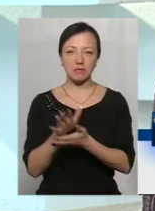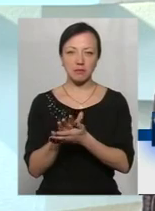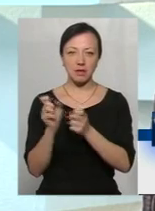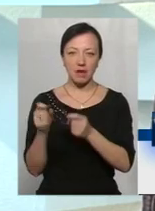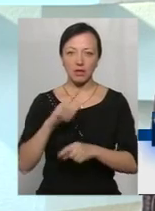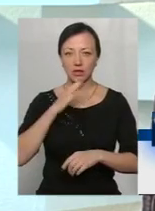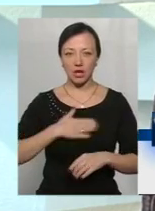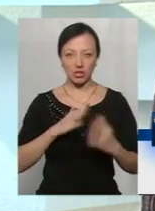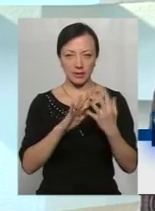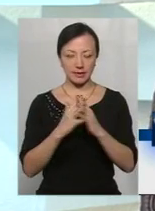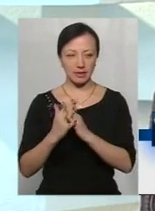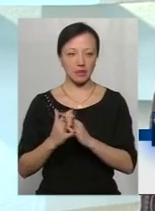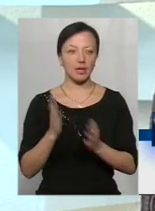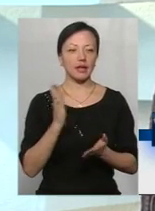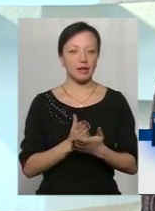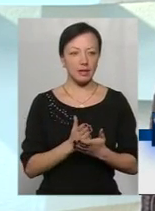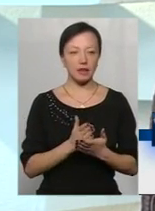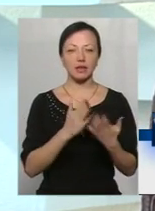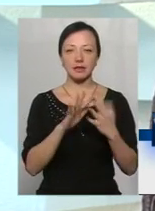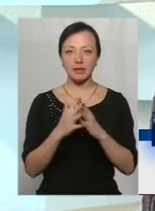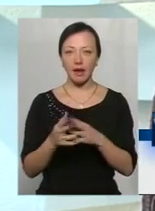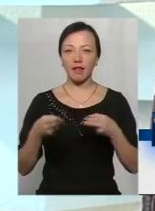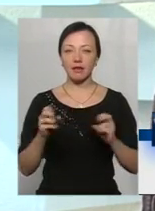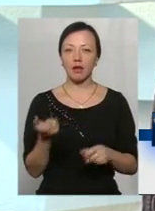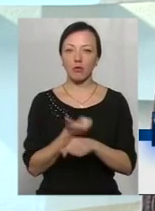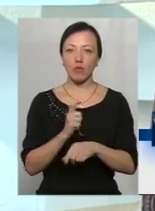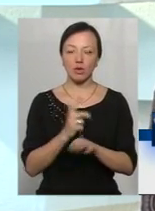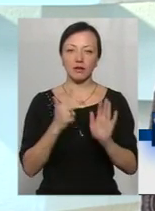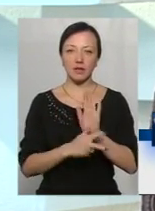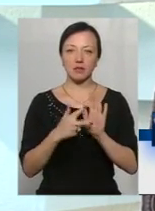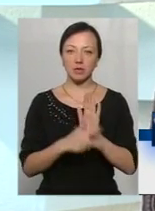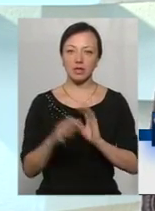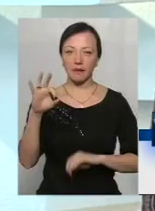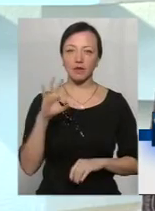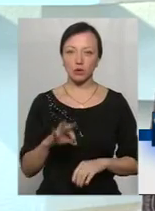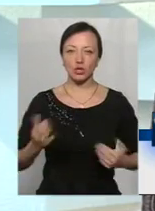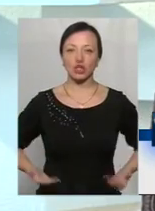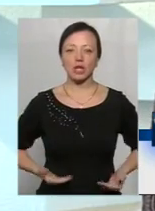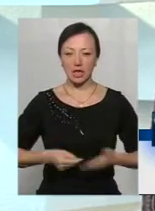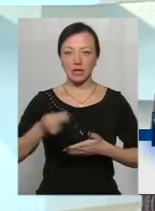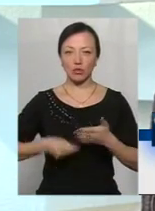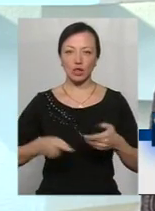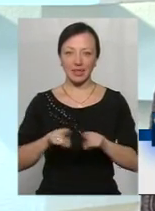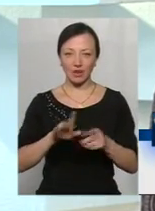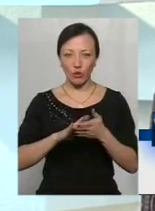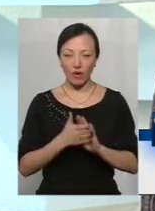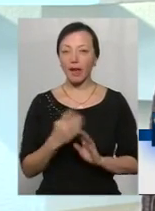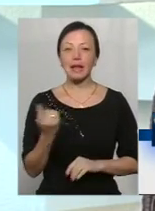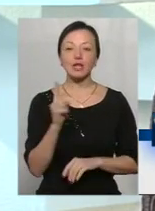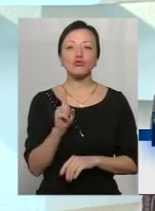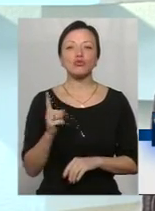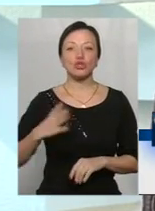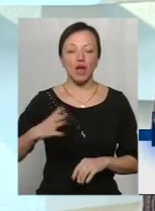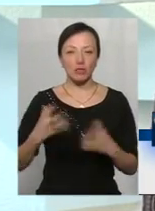з наших населених пунктів. Є вже населені пункти, де понад 80% жителів заключили такі договори. Єдине, що ми